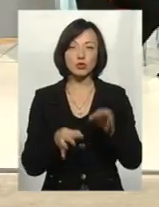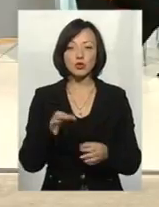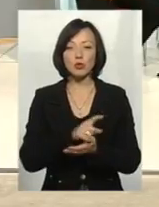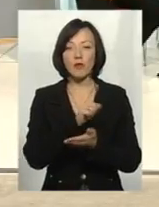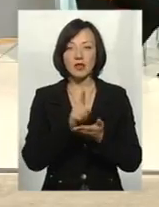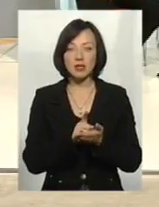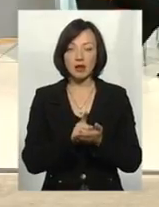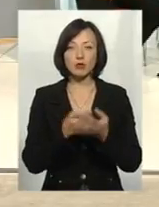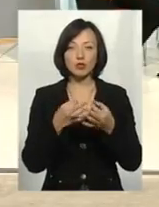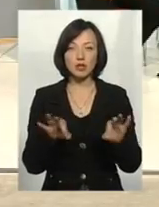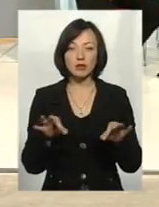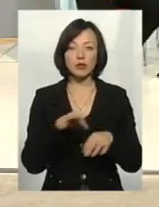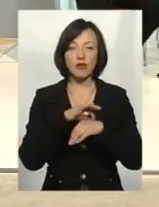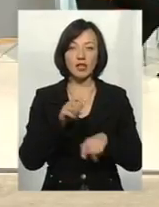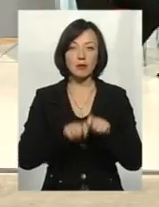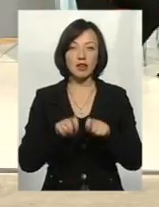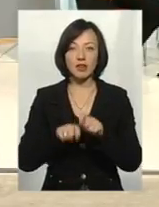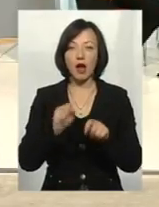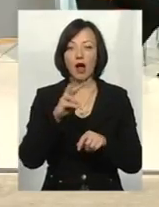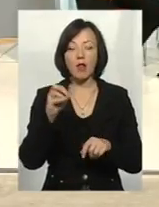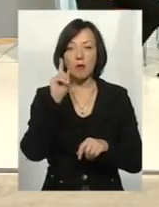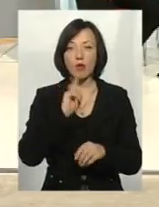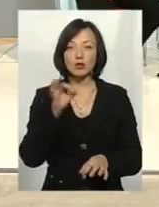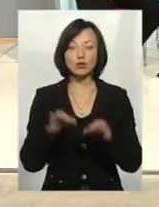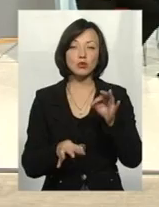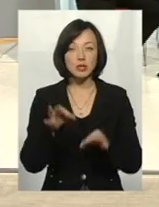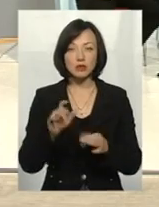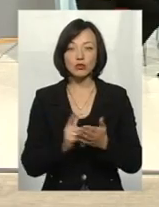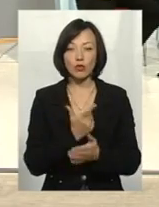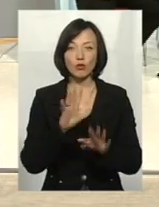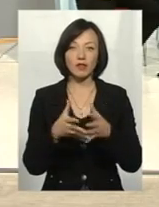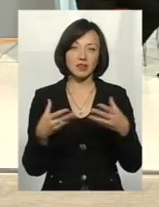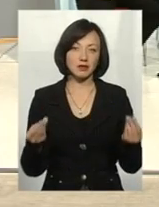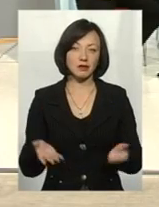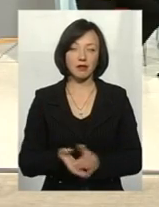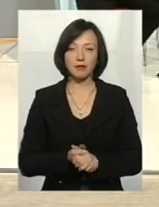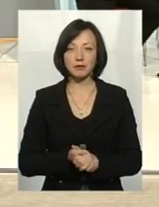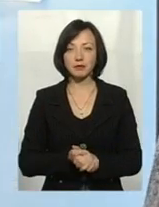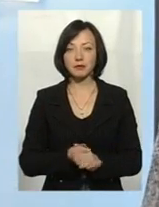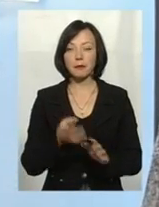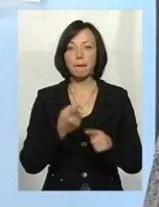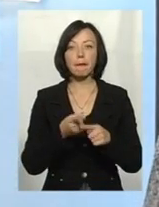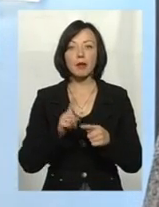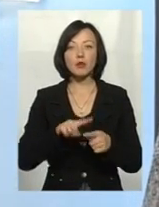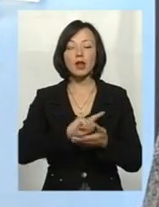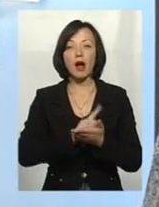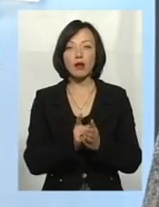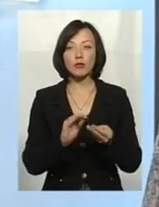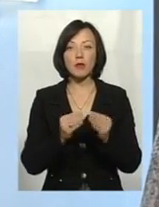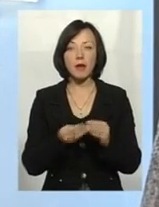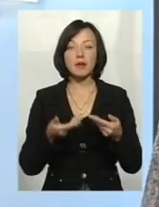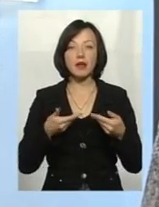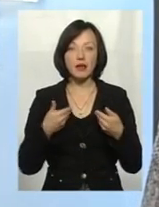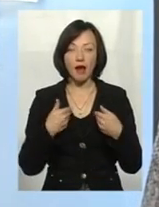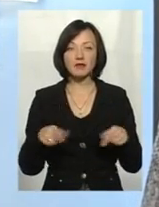'язання допустити до проведення перевірки. Але поки ми будемо судитися, буде весна. Тому і нагальної проблеми є все ж